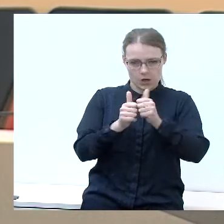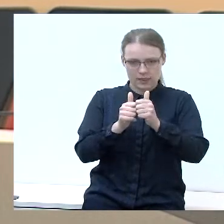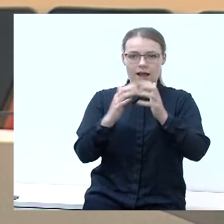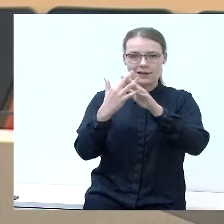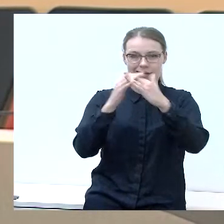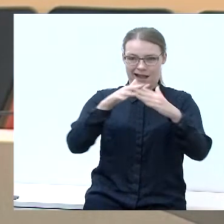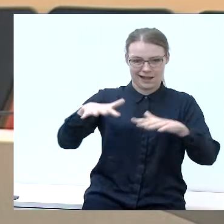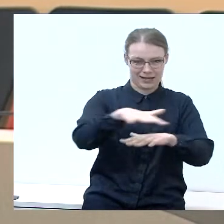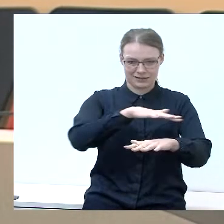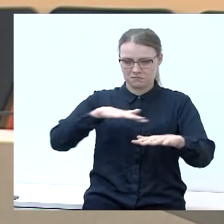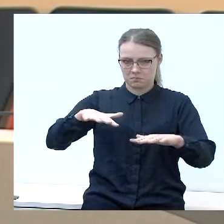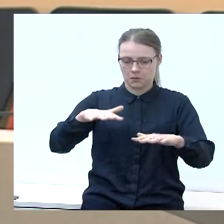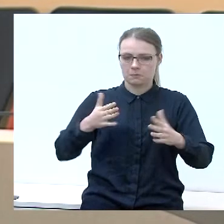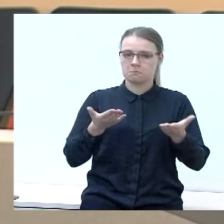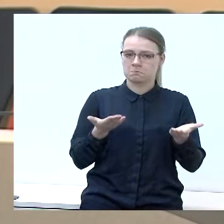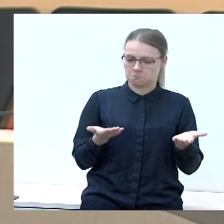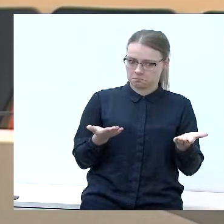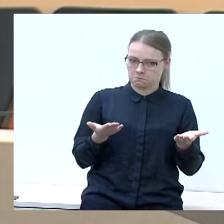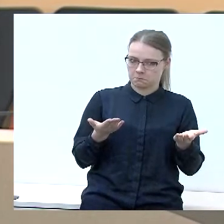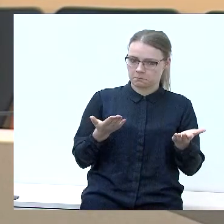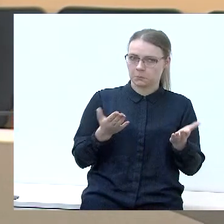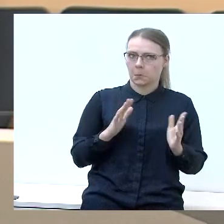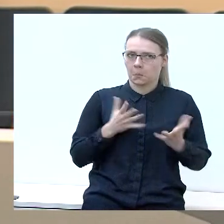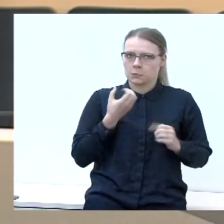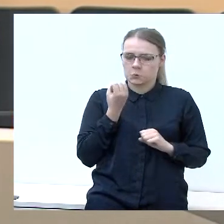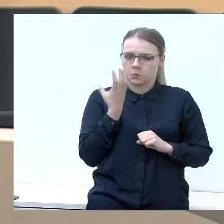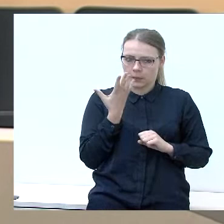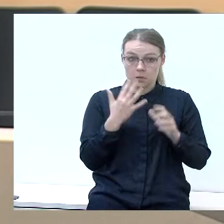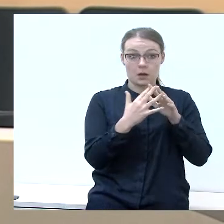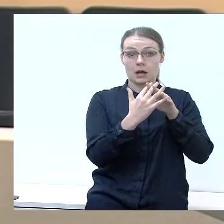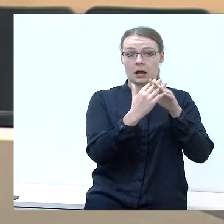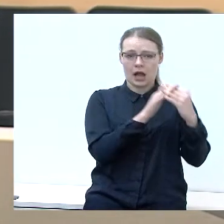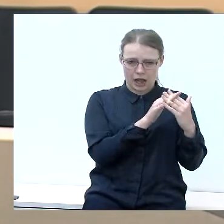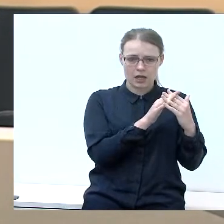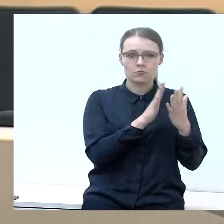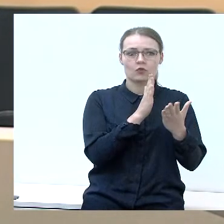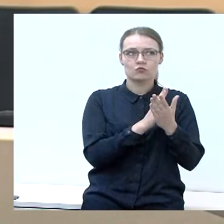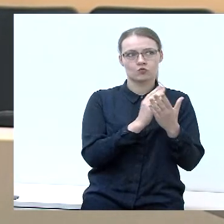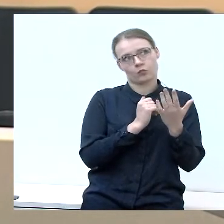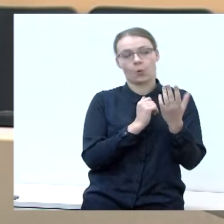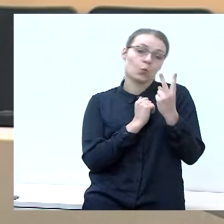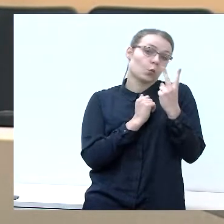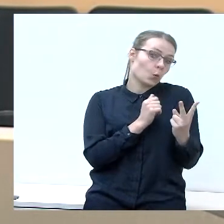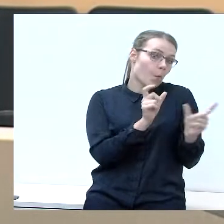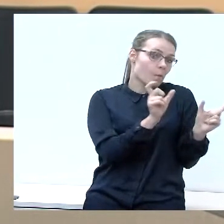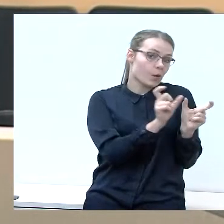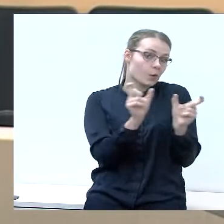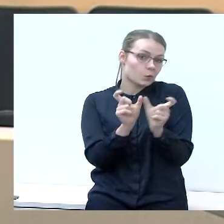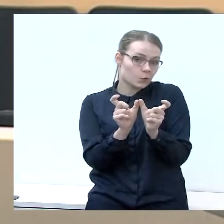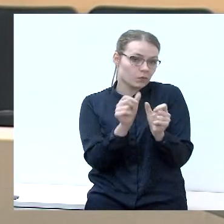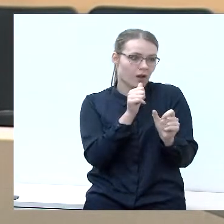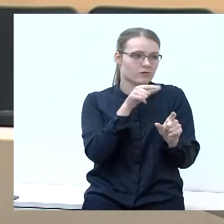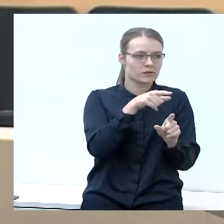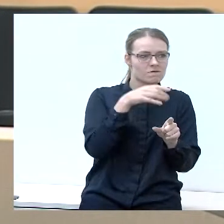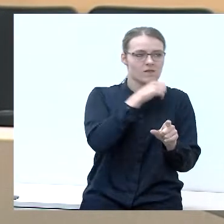vietovėse. A kaip suprantu, sakykime, kaime N yra dvi parduotuvės ir kad jie negalėtų